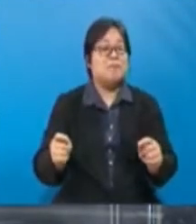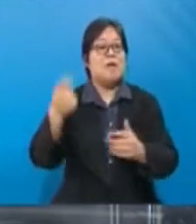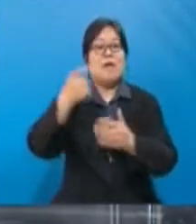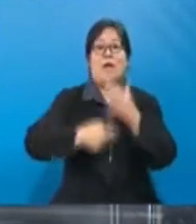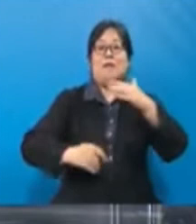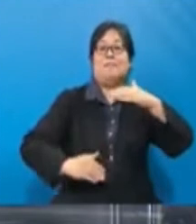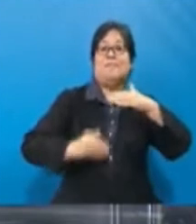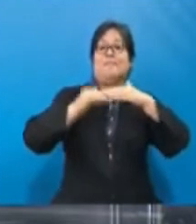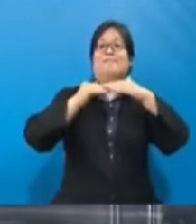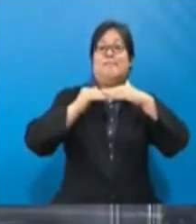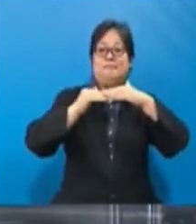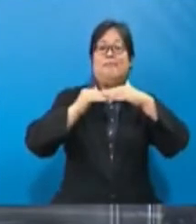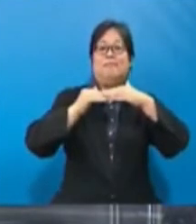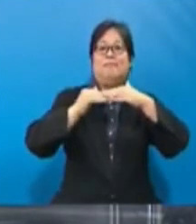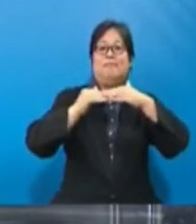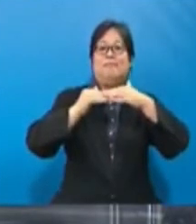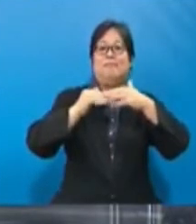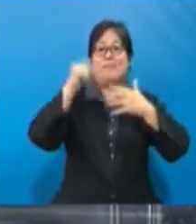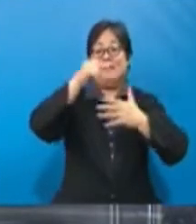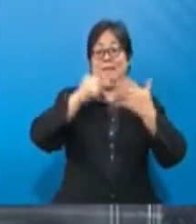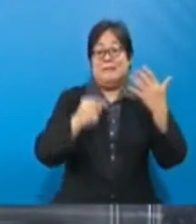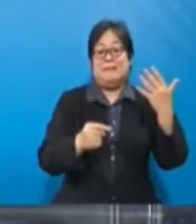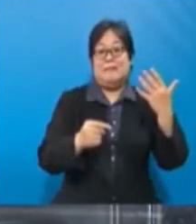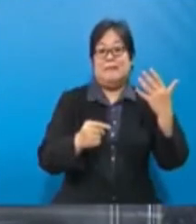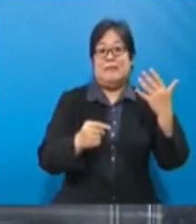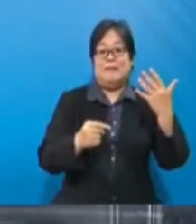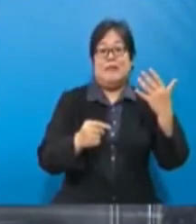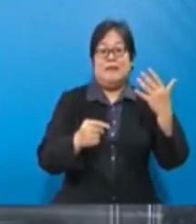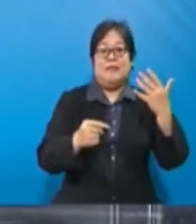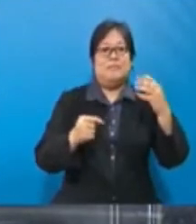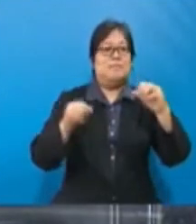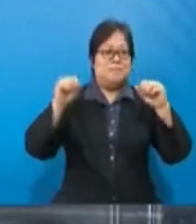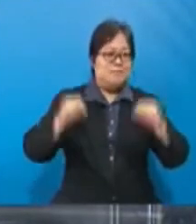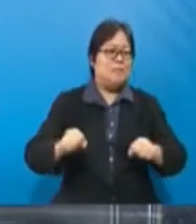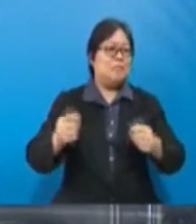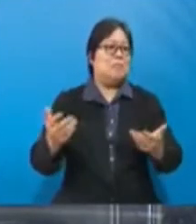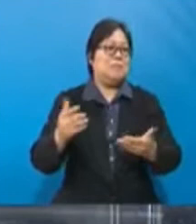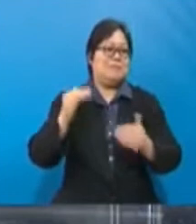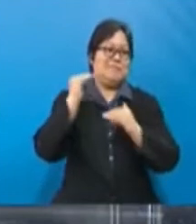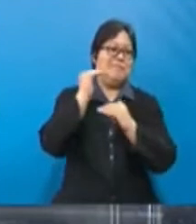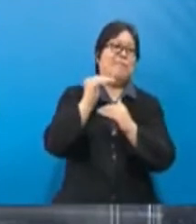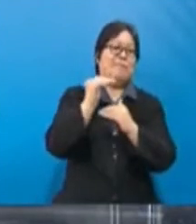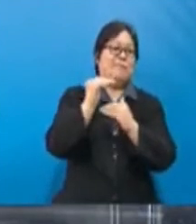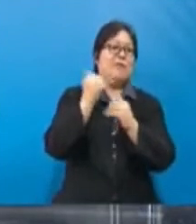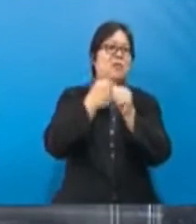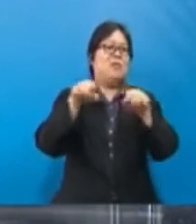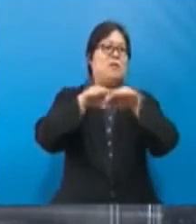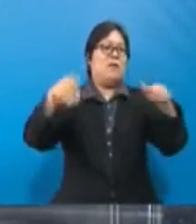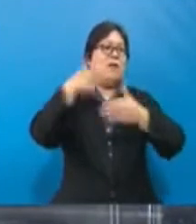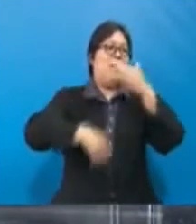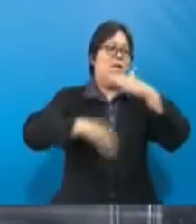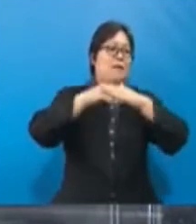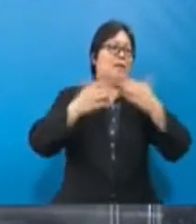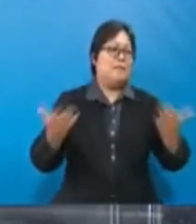supaya harga siling, perkara-perkara ini, item ini akan dihadkan pada paras